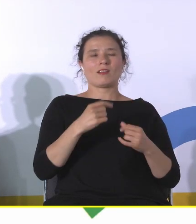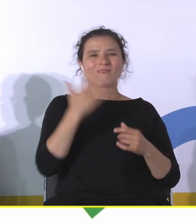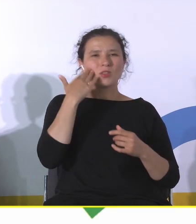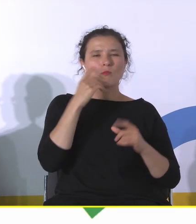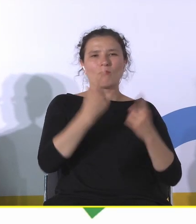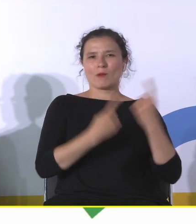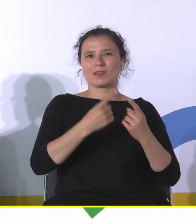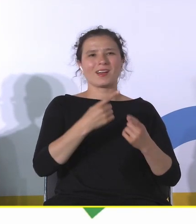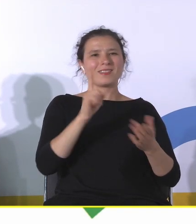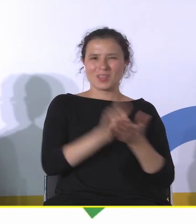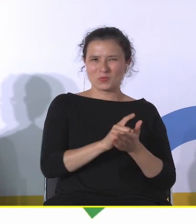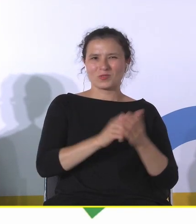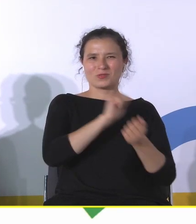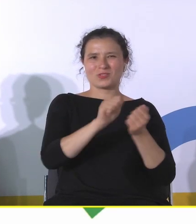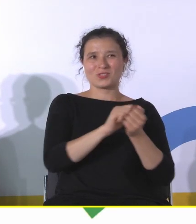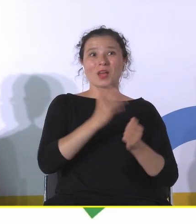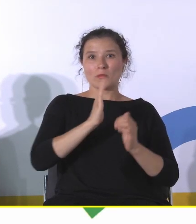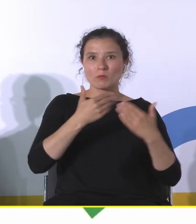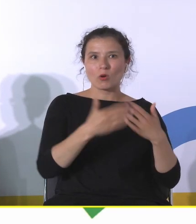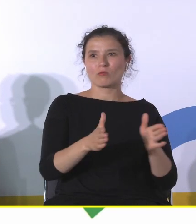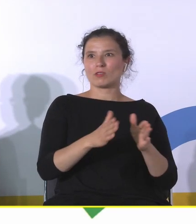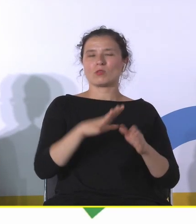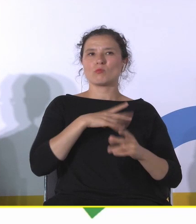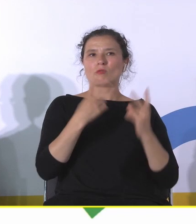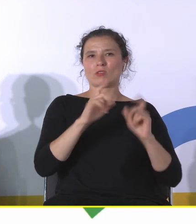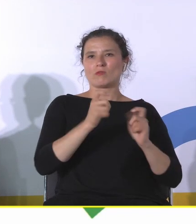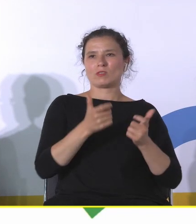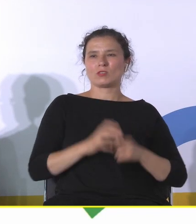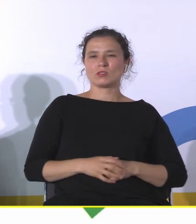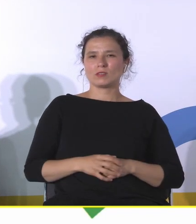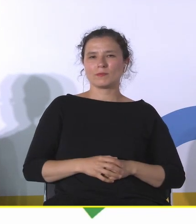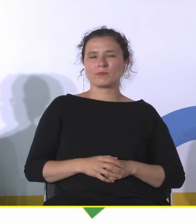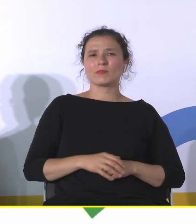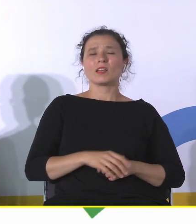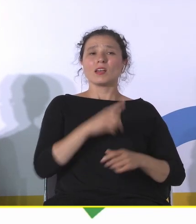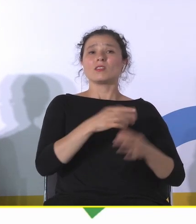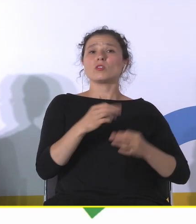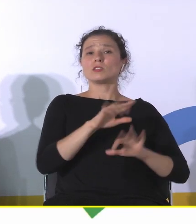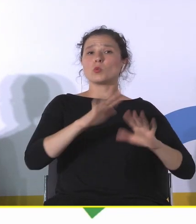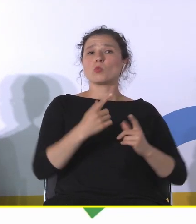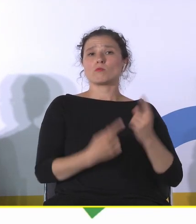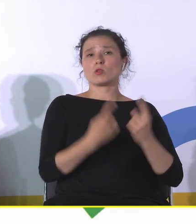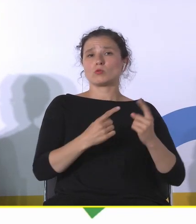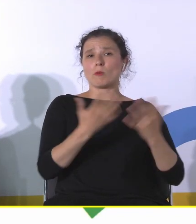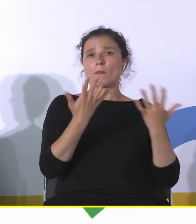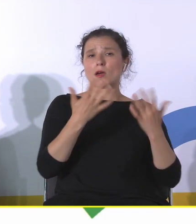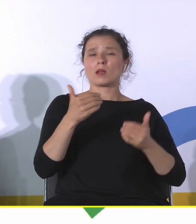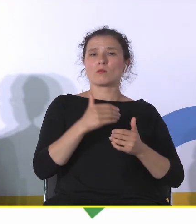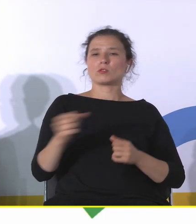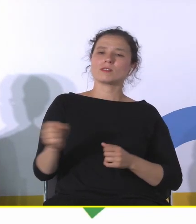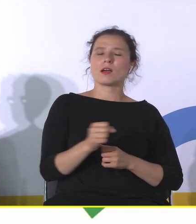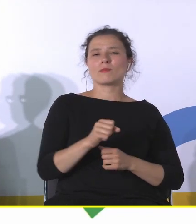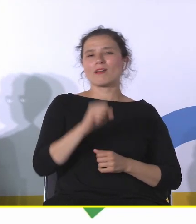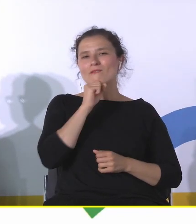otwarte, to było coś wielkiego i coś bardzo ważnego. Ono pozostaje takim przemysłowym parkiem, gdzie można wziąć wnuczka i